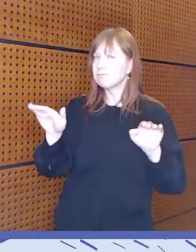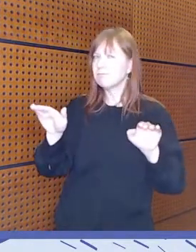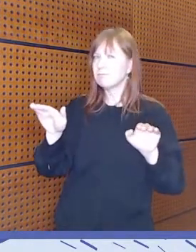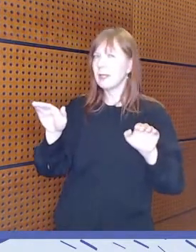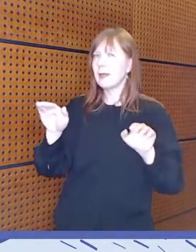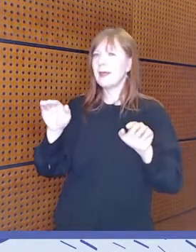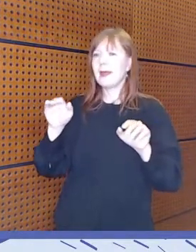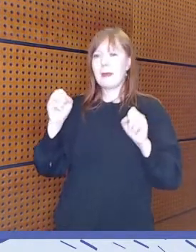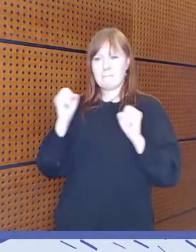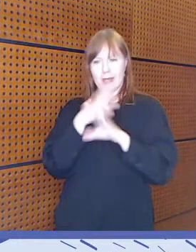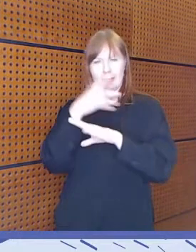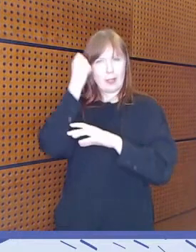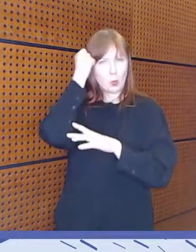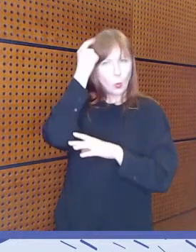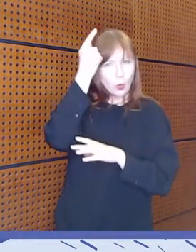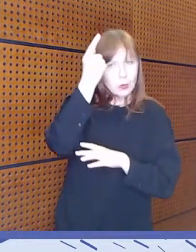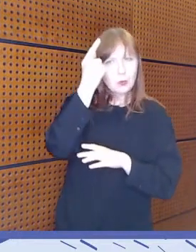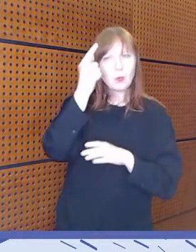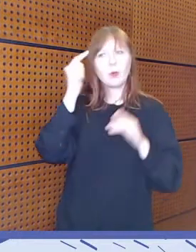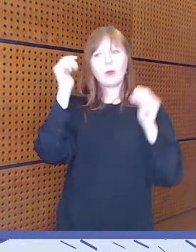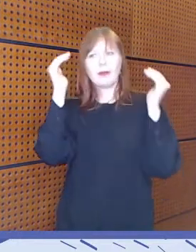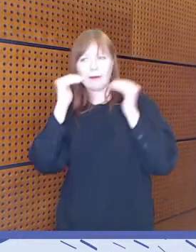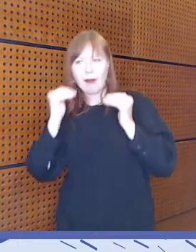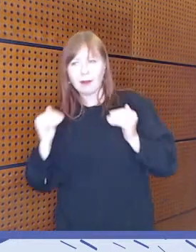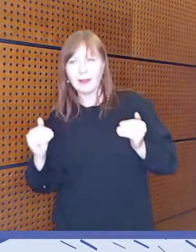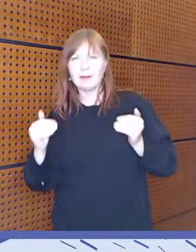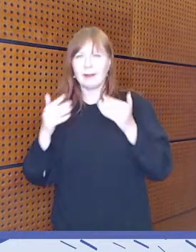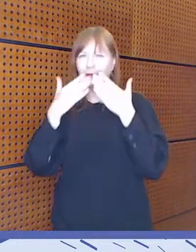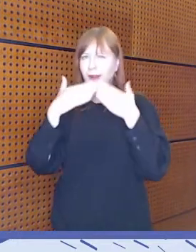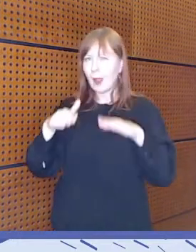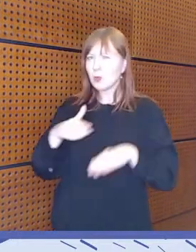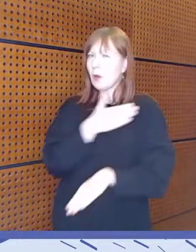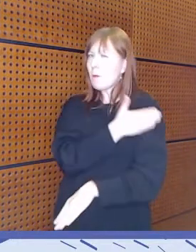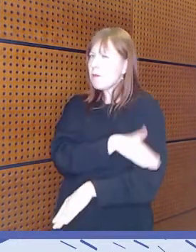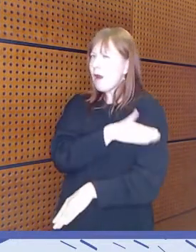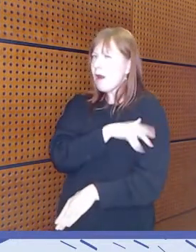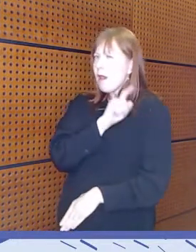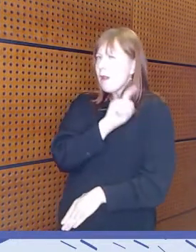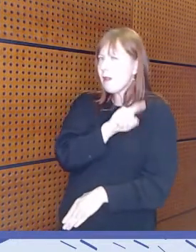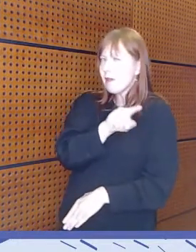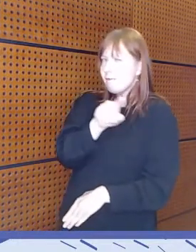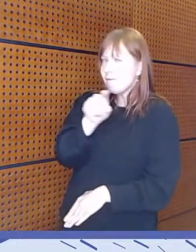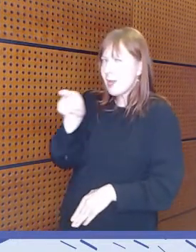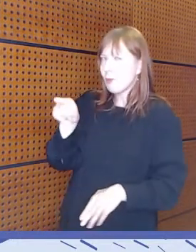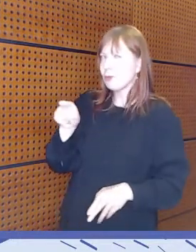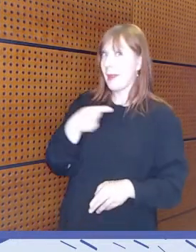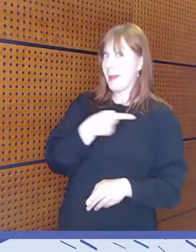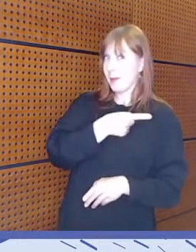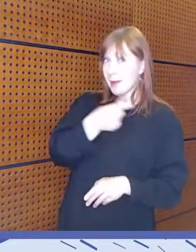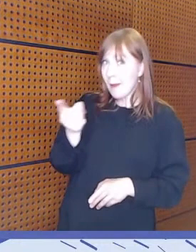rakenteita, käytäntöjä, palveluja, kuinka ne kaikki myöskin vaikuttavat